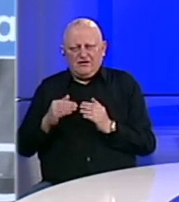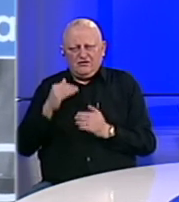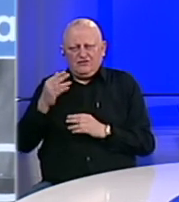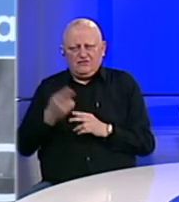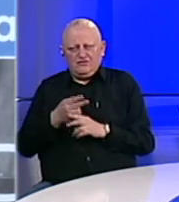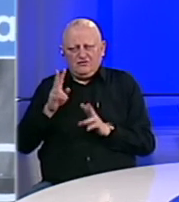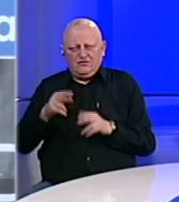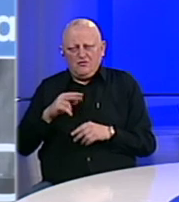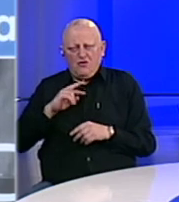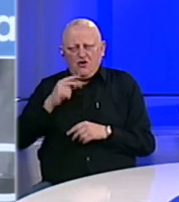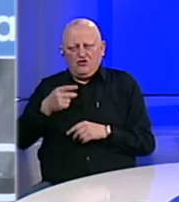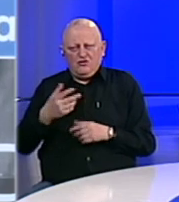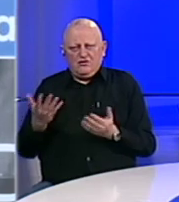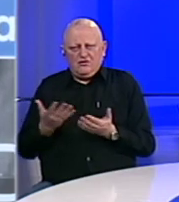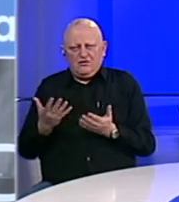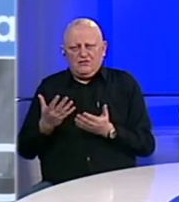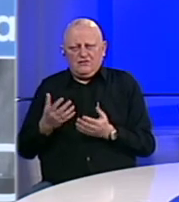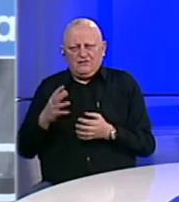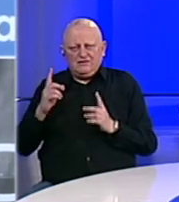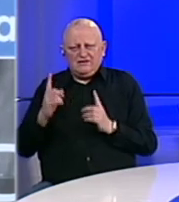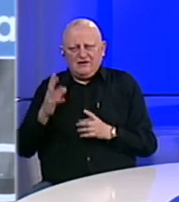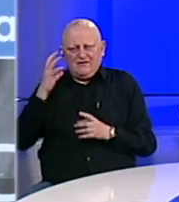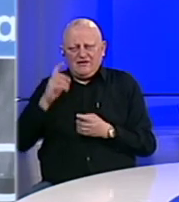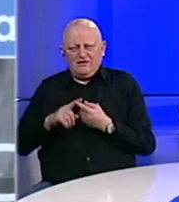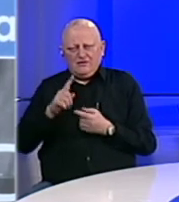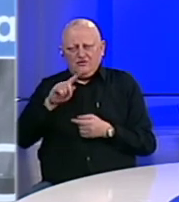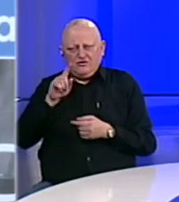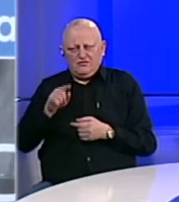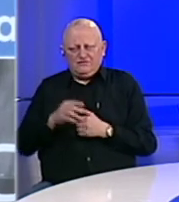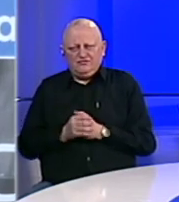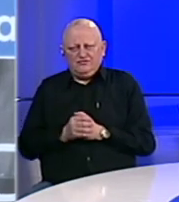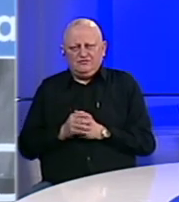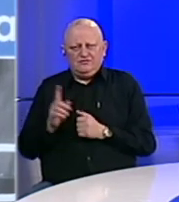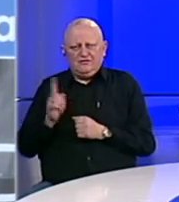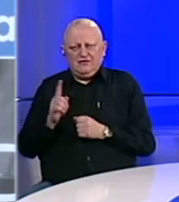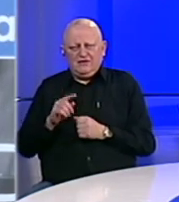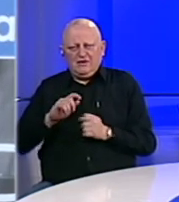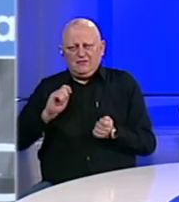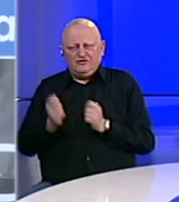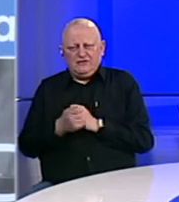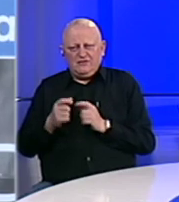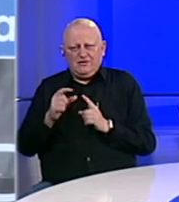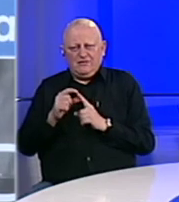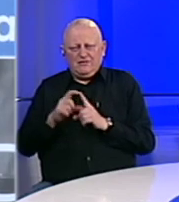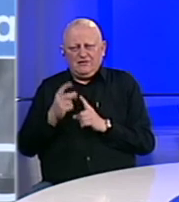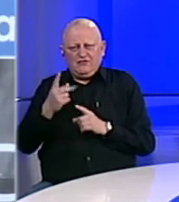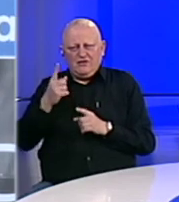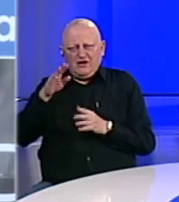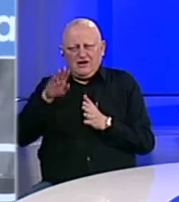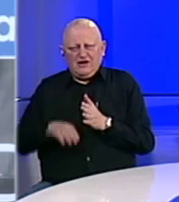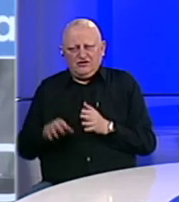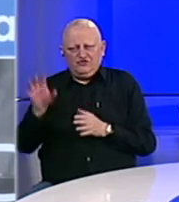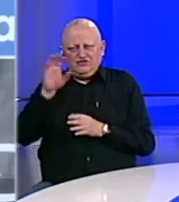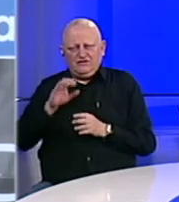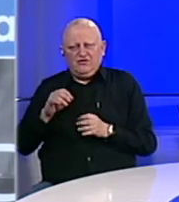države, možete li odgovoriti kakav stav vlada federacije ima po tom pitanju? Nije realno da se promjeni stopa PDV, ona je najniža u Evropi.